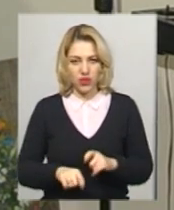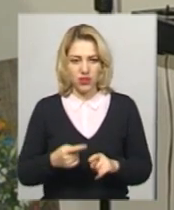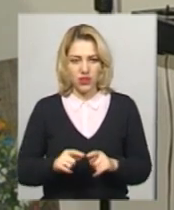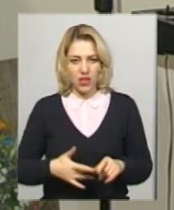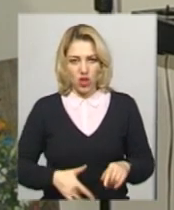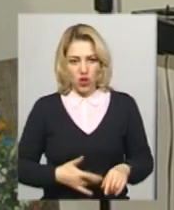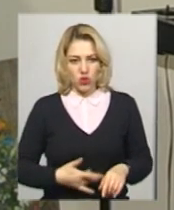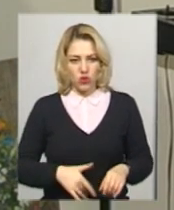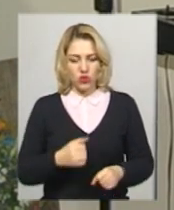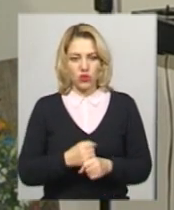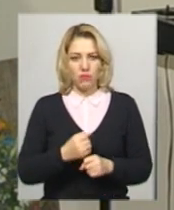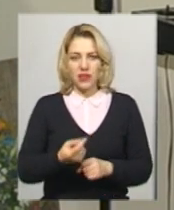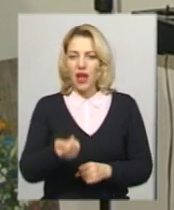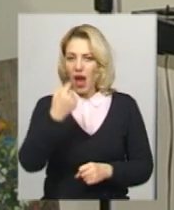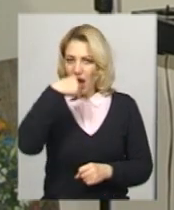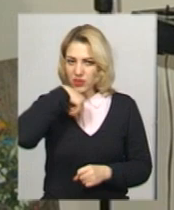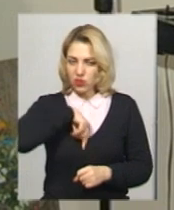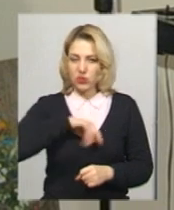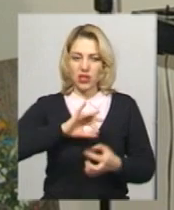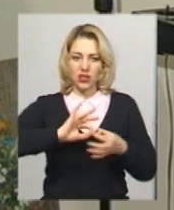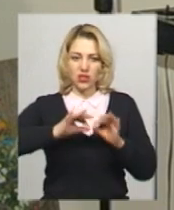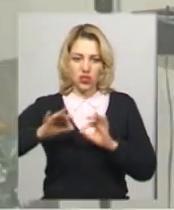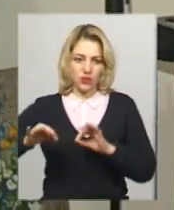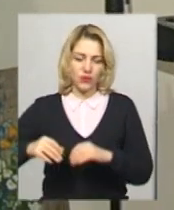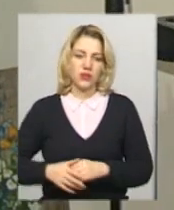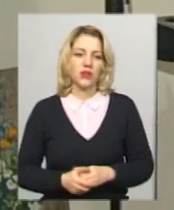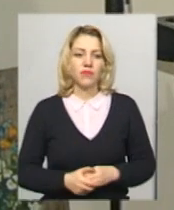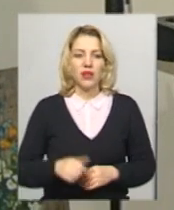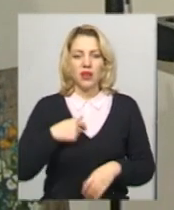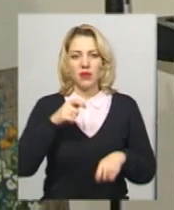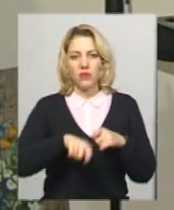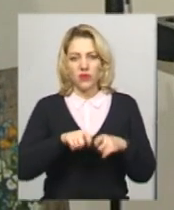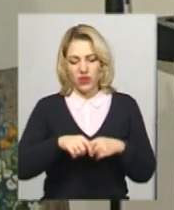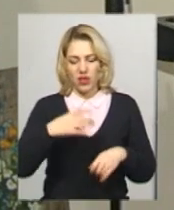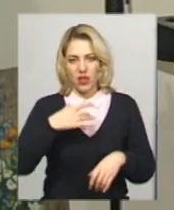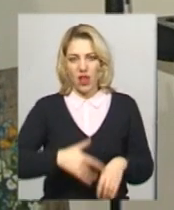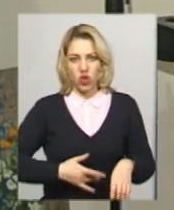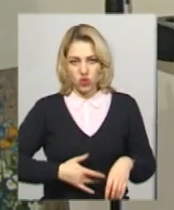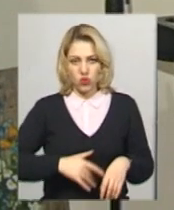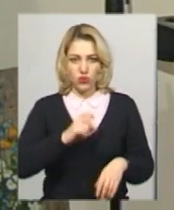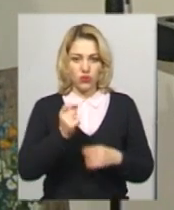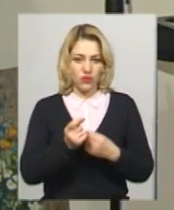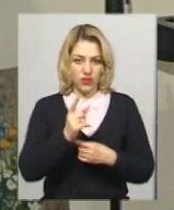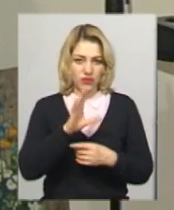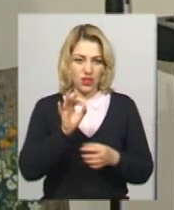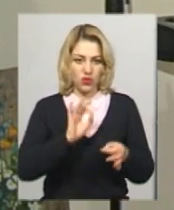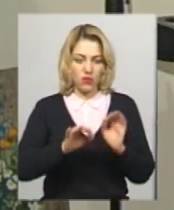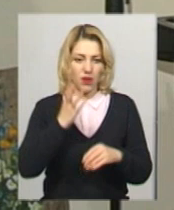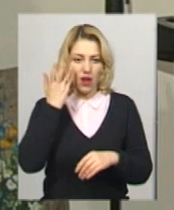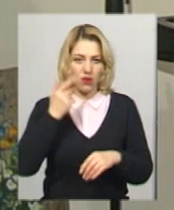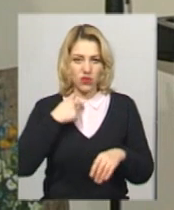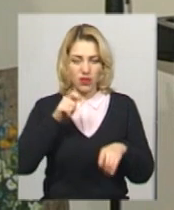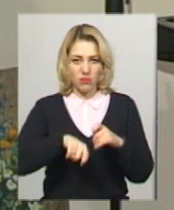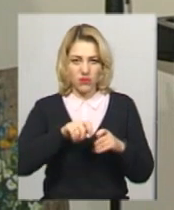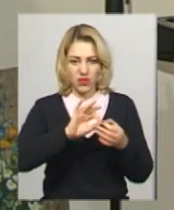шлунок зробити гастроскопію і кишківник, колоноскопію. Перевірила спочатку шлунок, там все виявилось нормально. І коли я перевірила